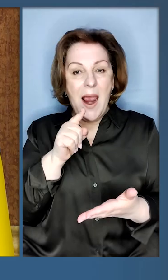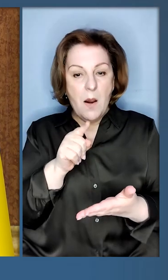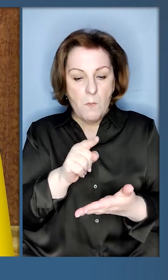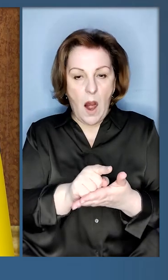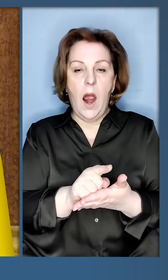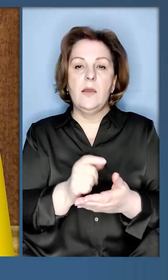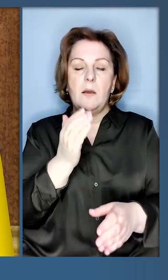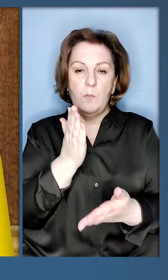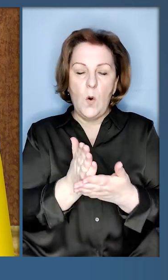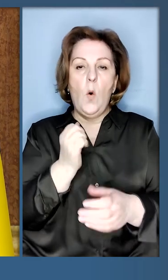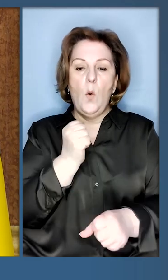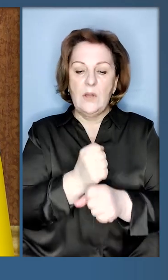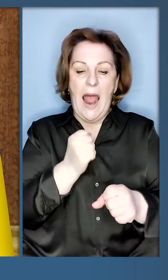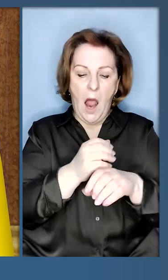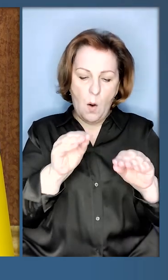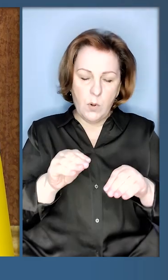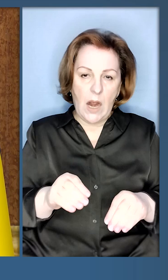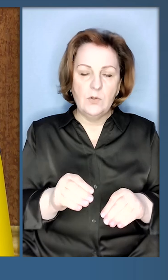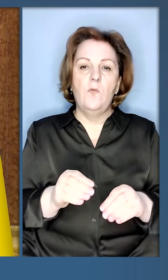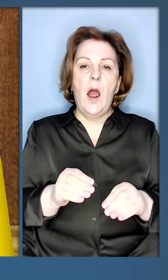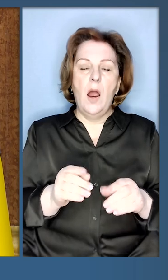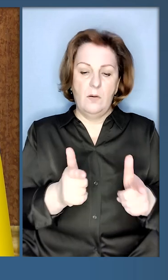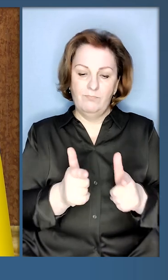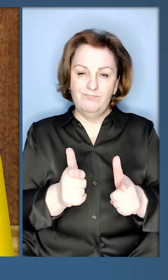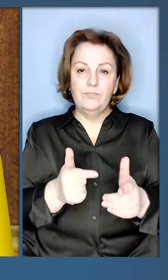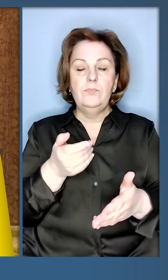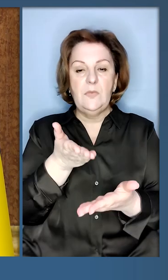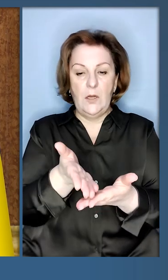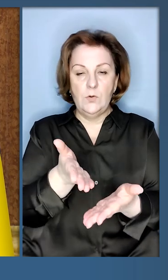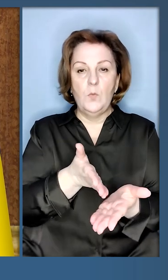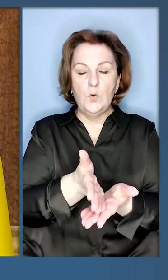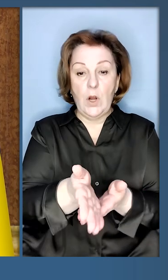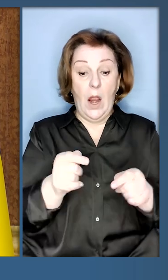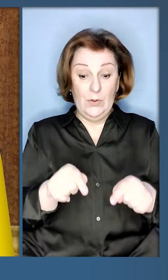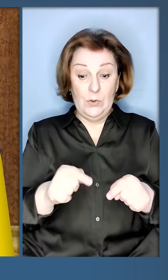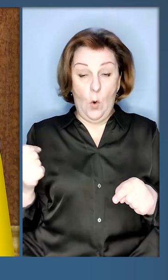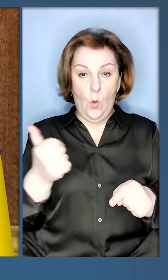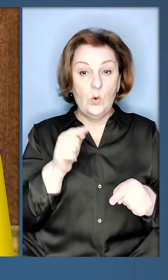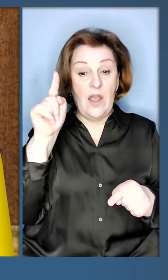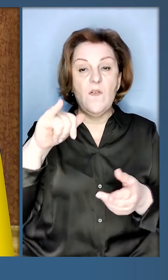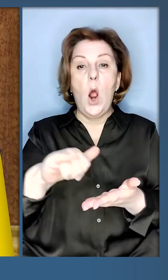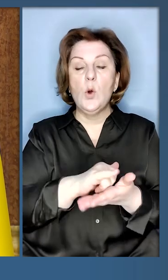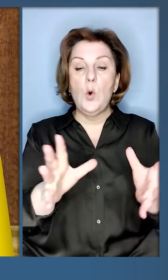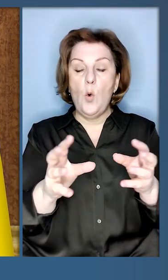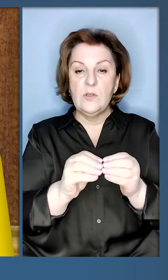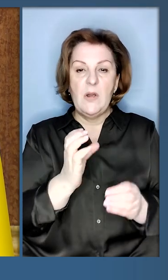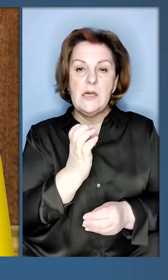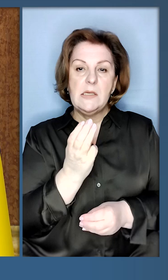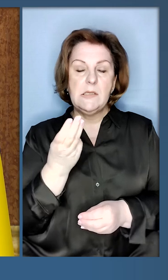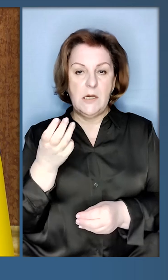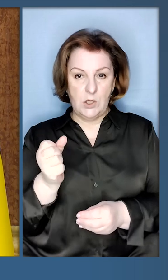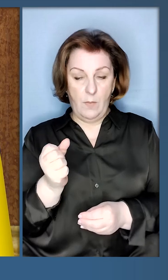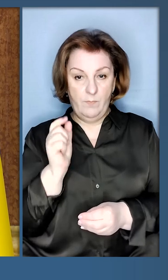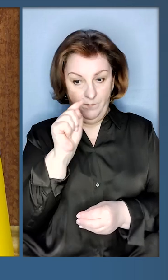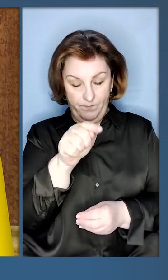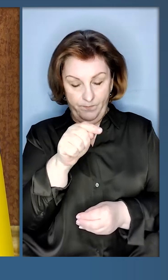напрацювання на цьому шляху. І вже цього тижня в Нью-Йорку спільно зі Сполучені Штатами